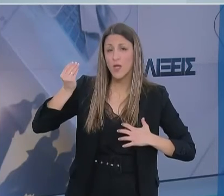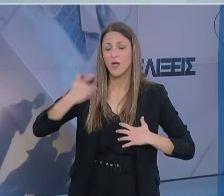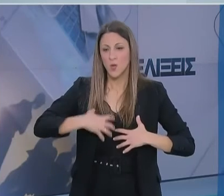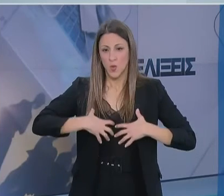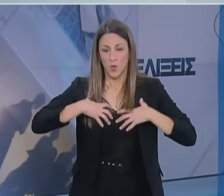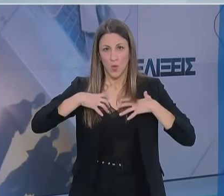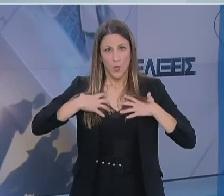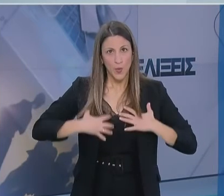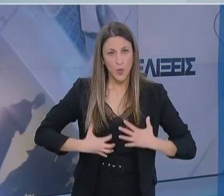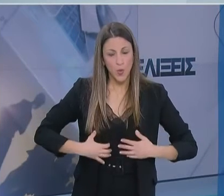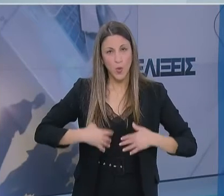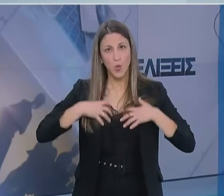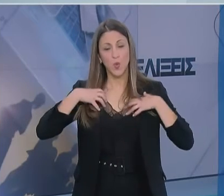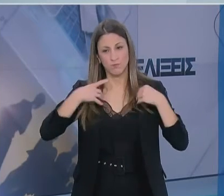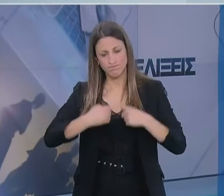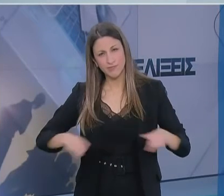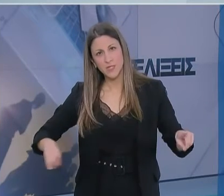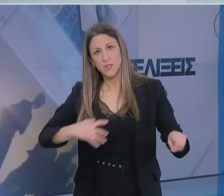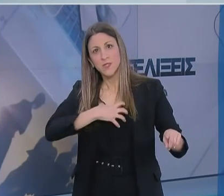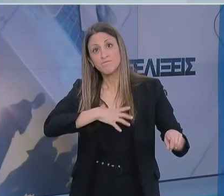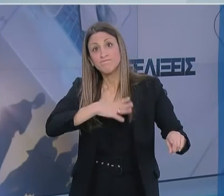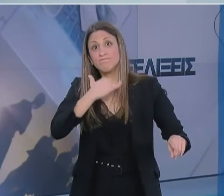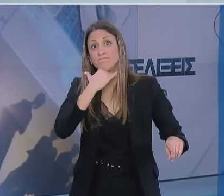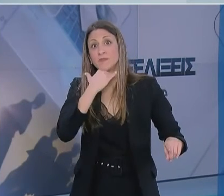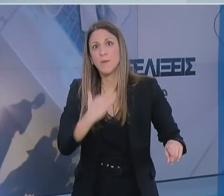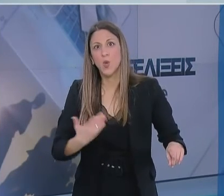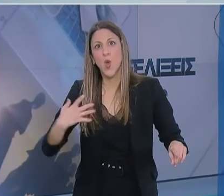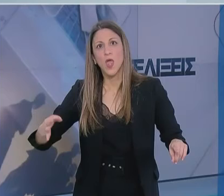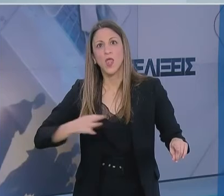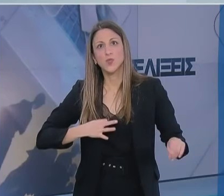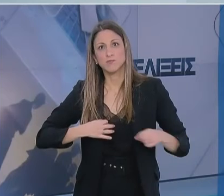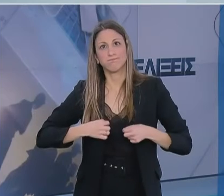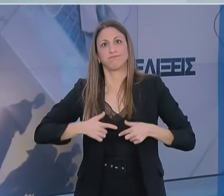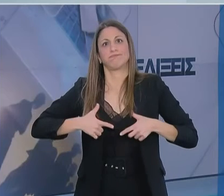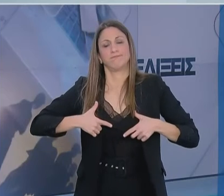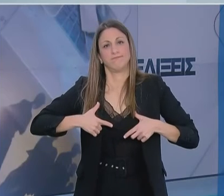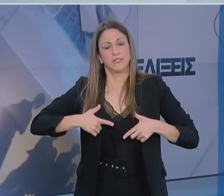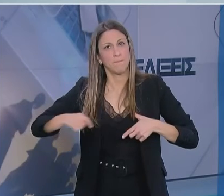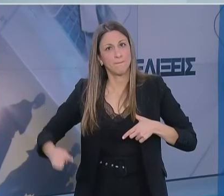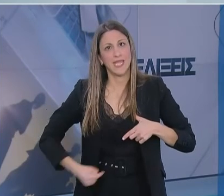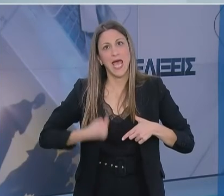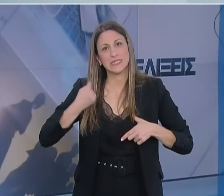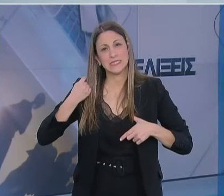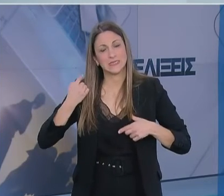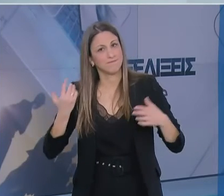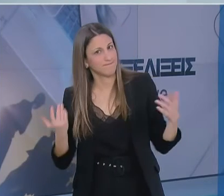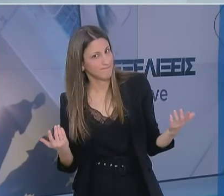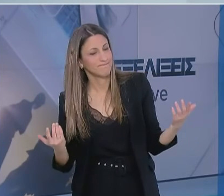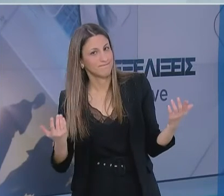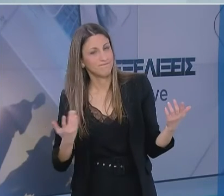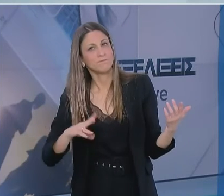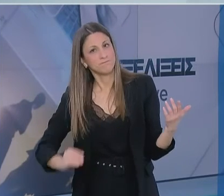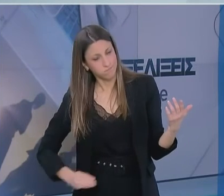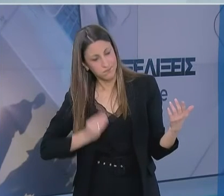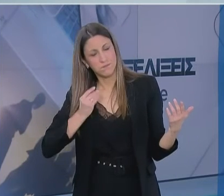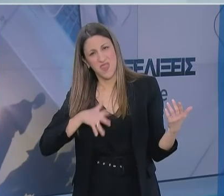δύσπνοιας. Δημιουργείται μια αίσθηση κούρας. Ο ιός έχει επεκταθεί λίγο περισσότερο στον οργανισμό σου. Και θα έχεις και κάποια